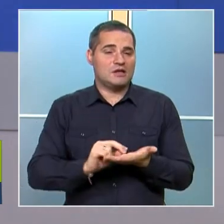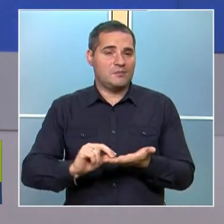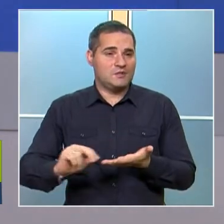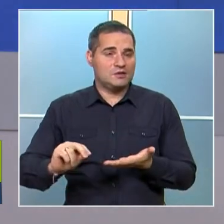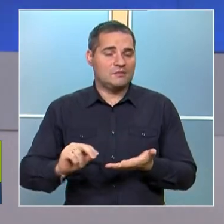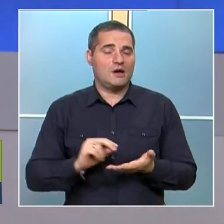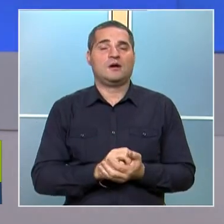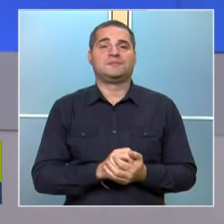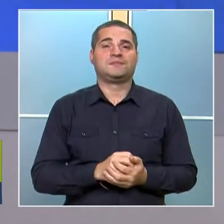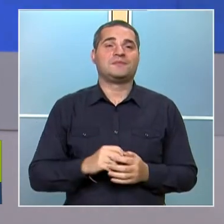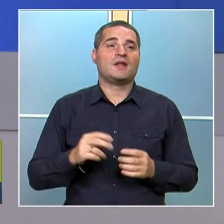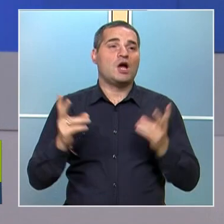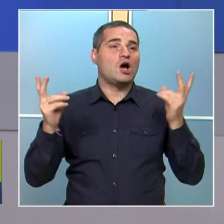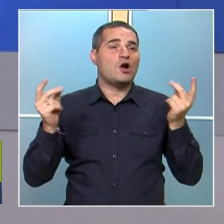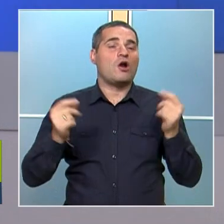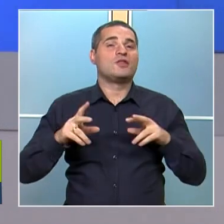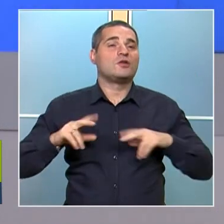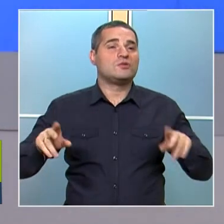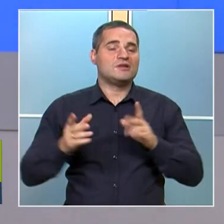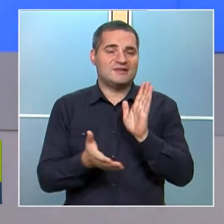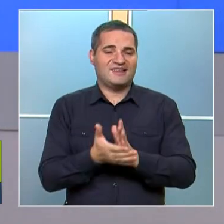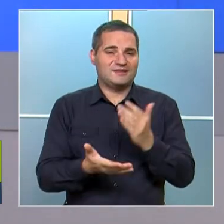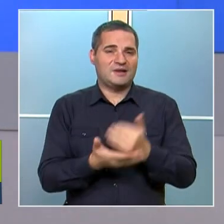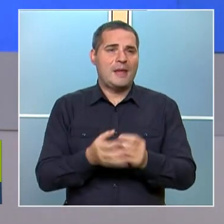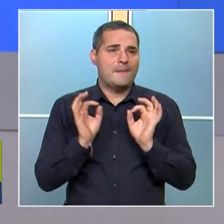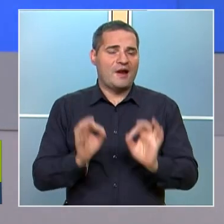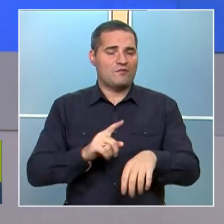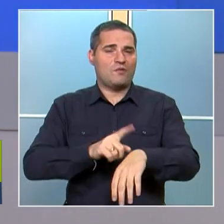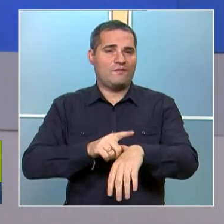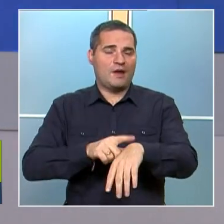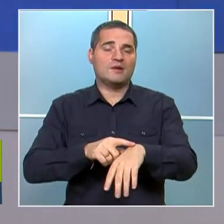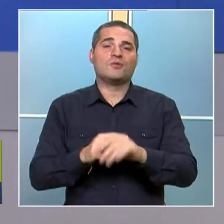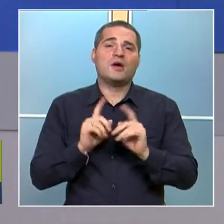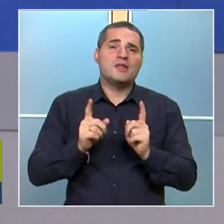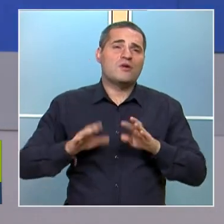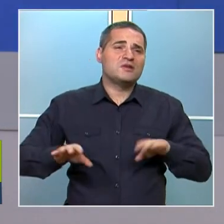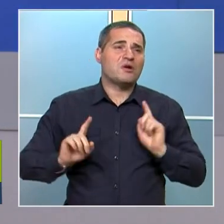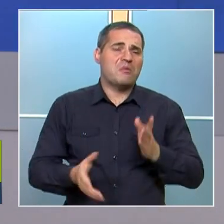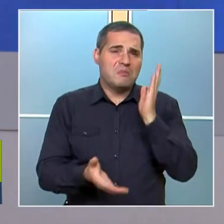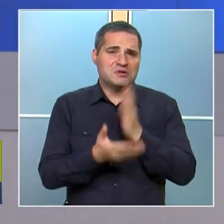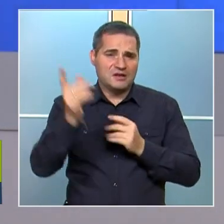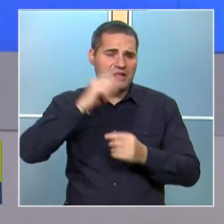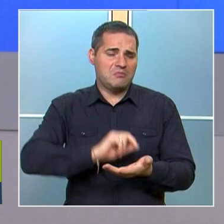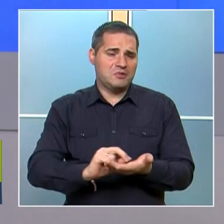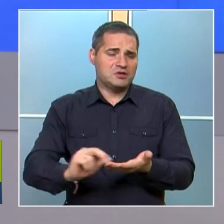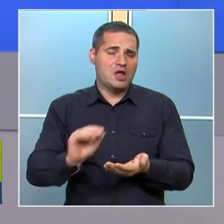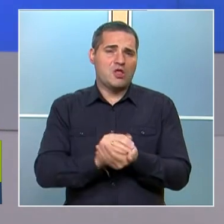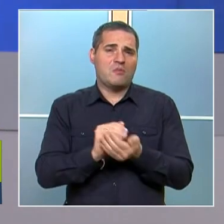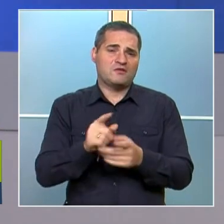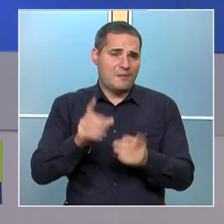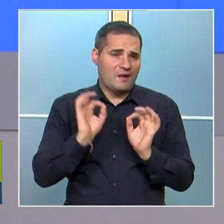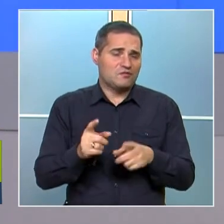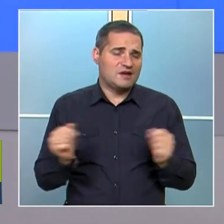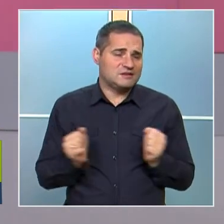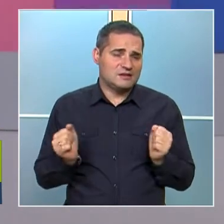напишеш тези домашни. И ролята на родителя е да разпредели правилно времето. Има някои деца, които в последния ден пишат домашни. Правилно ли е това? ги